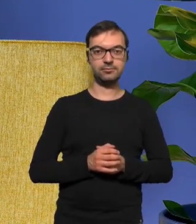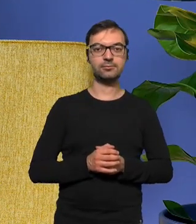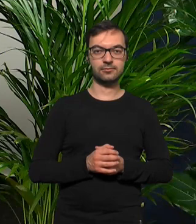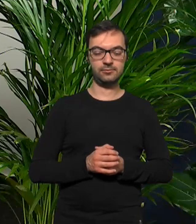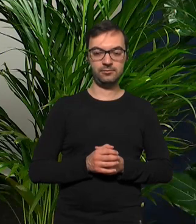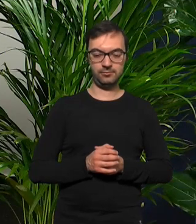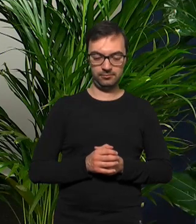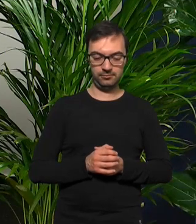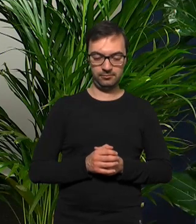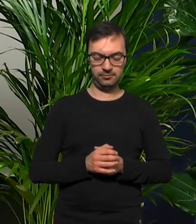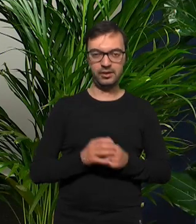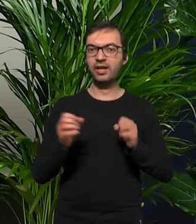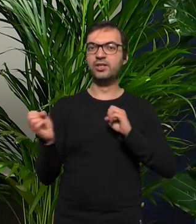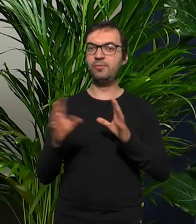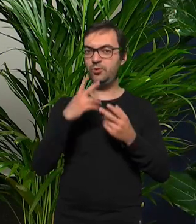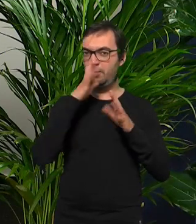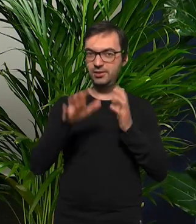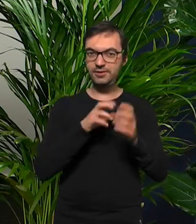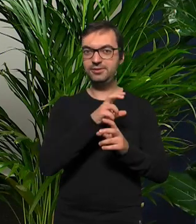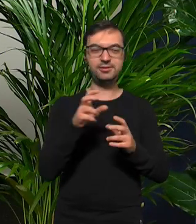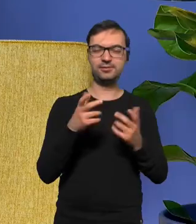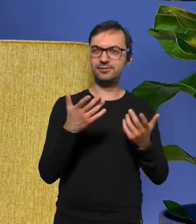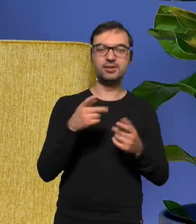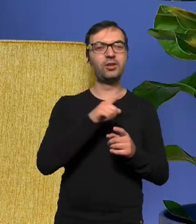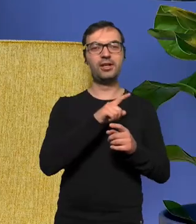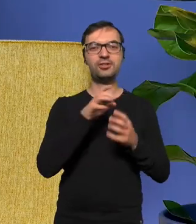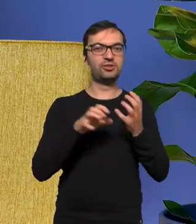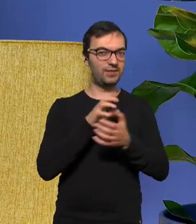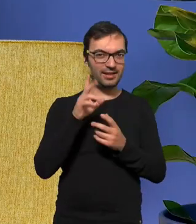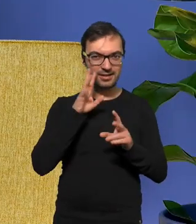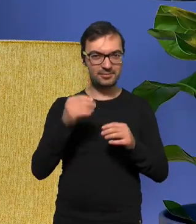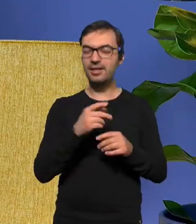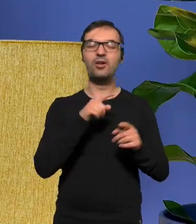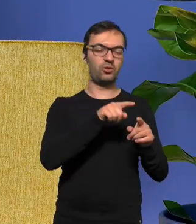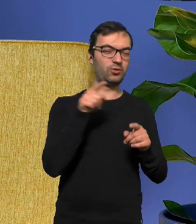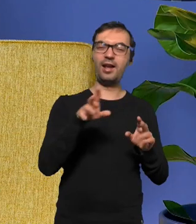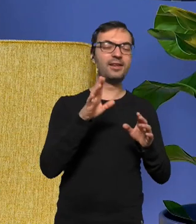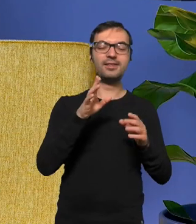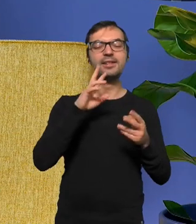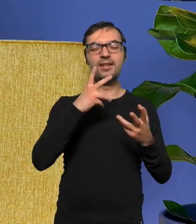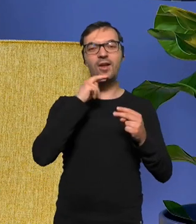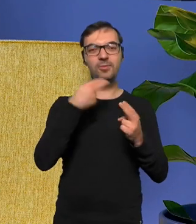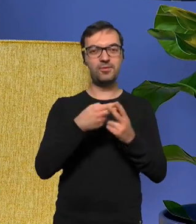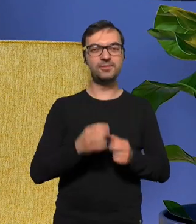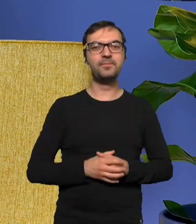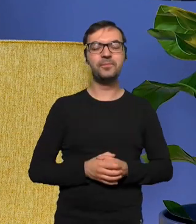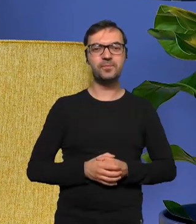ten świat pokazywany czy sposób w jaki jest pokazywany? a to i to, ale wracając do odpowiedzi na twoje pytanie